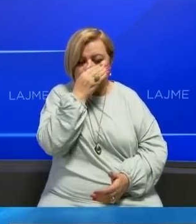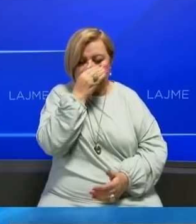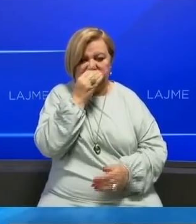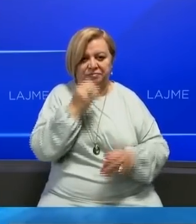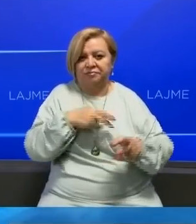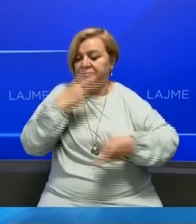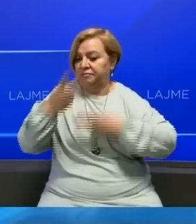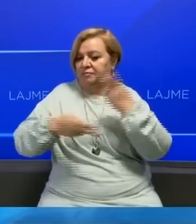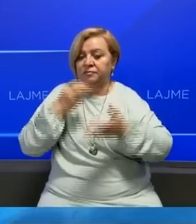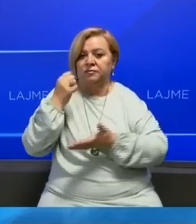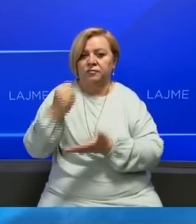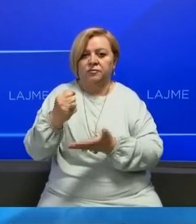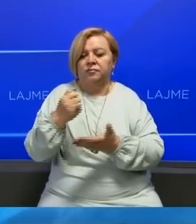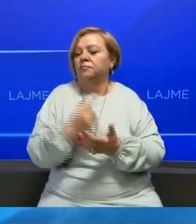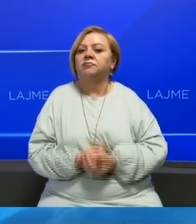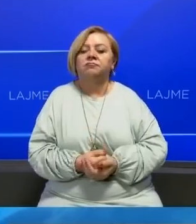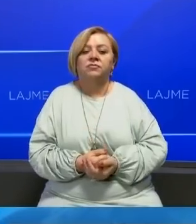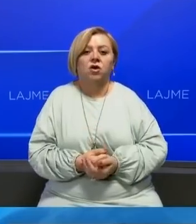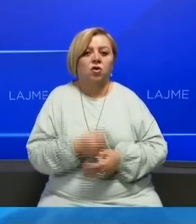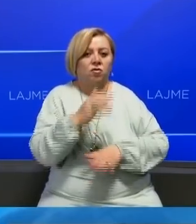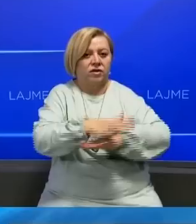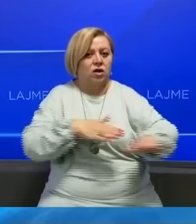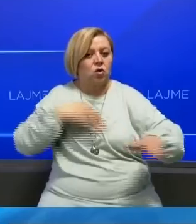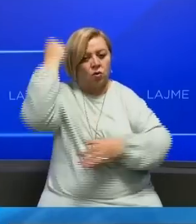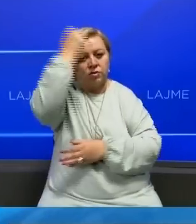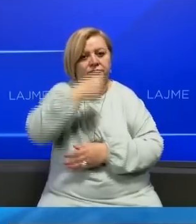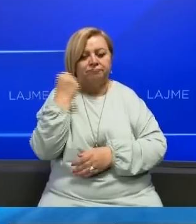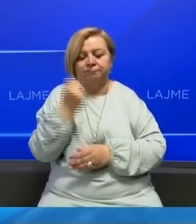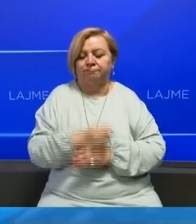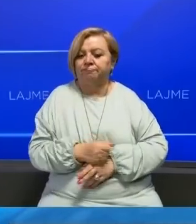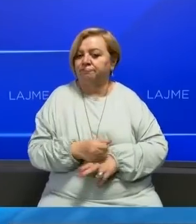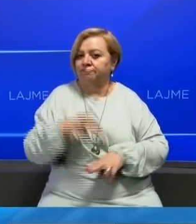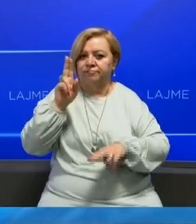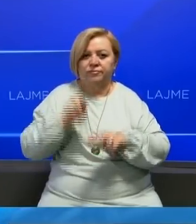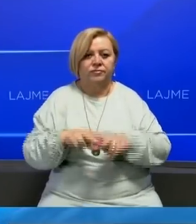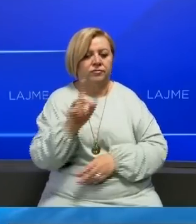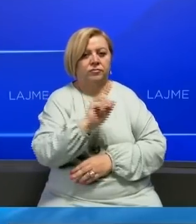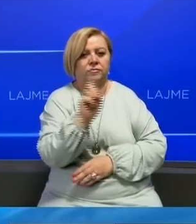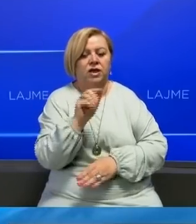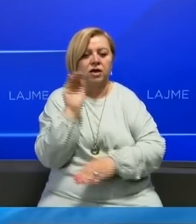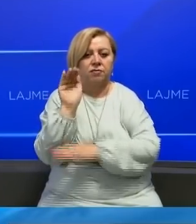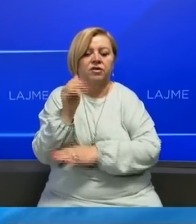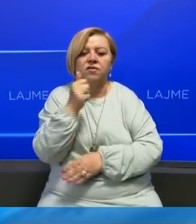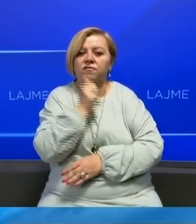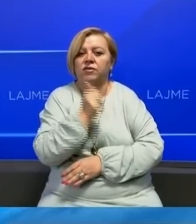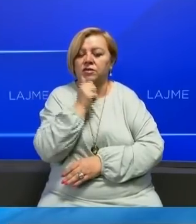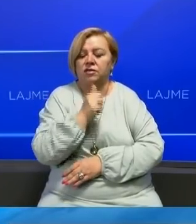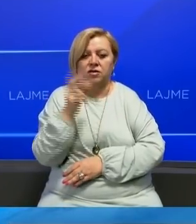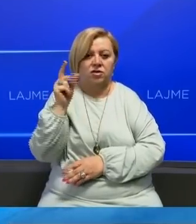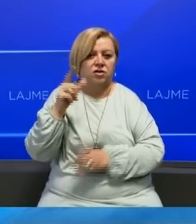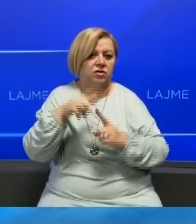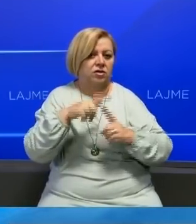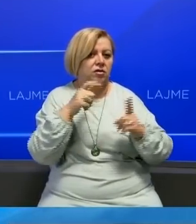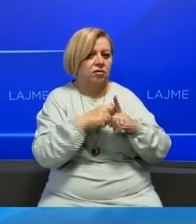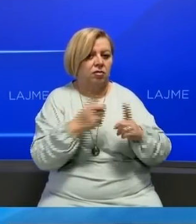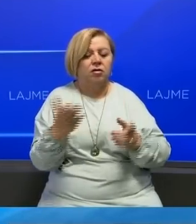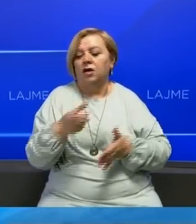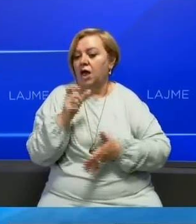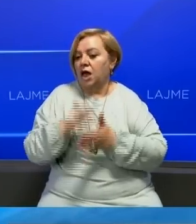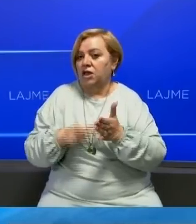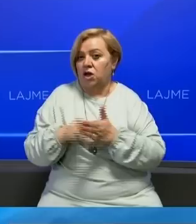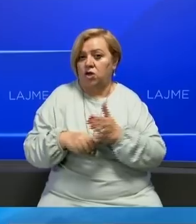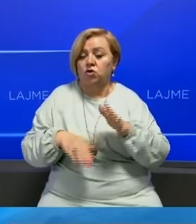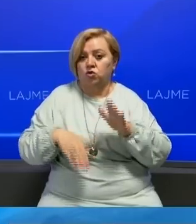Komisioni për Bugjet dhe Transfere i kuvendit të Kosovës nuk e ka kaluar raportin vjetor financjar të rëtë kësë. Madjen antaret e